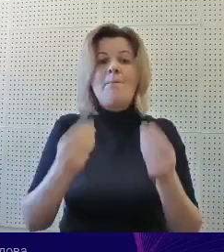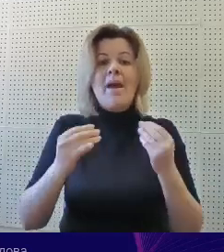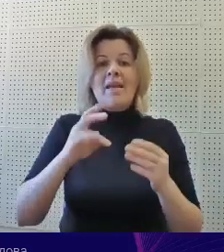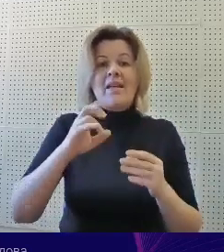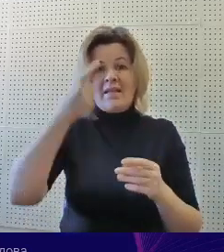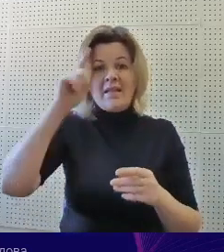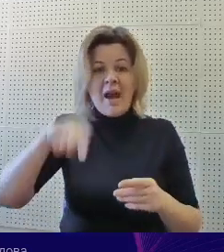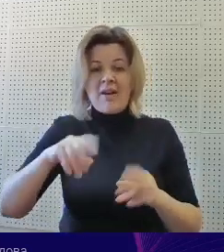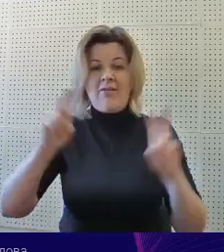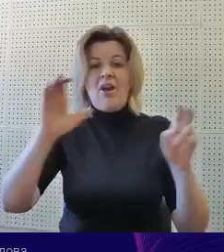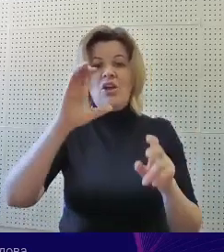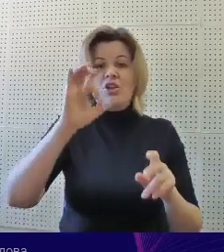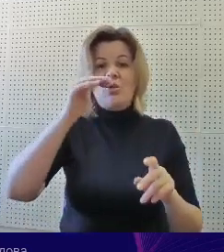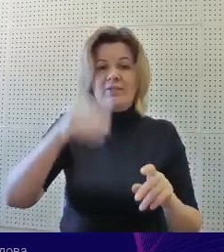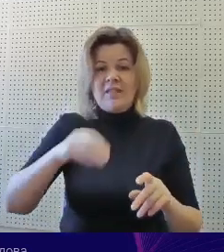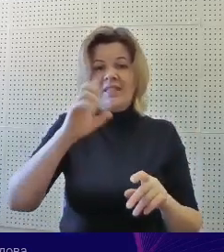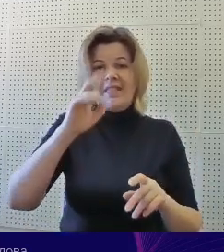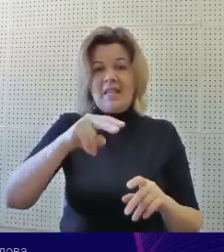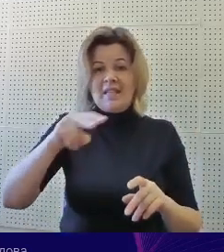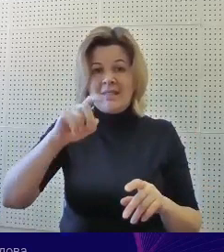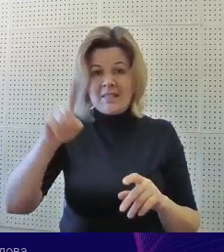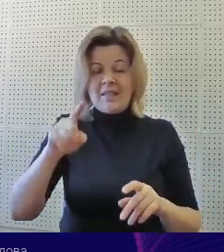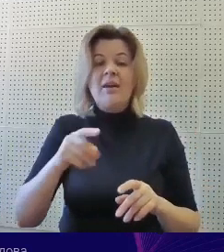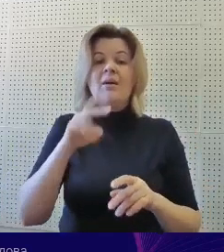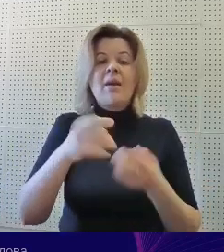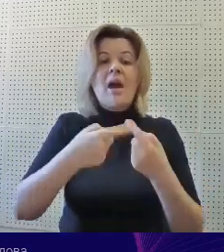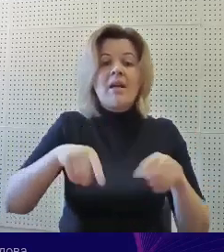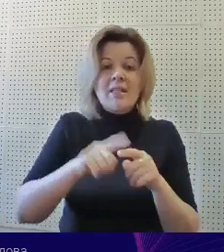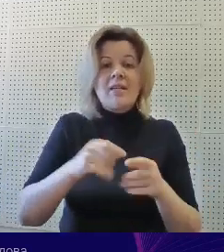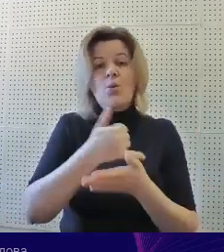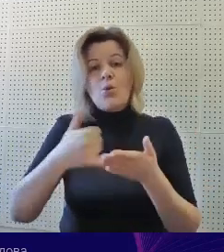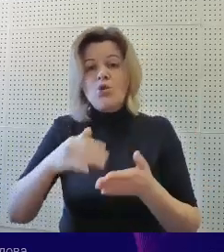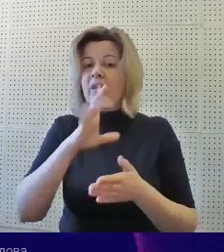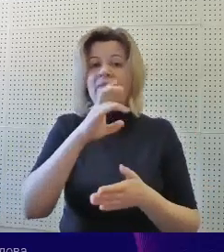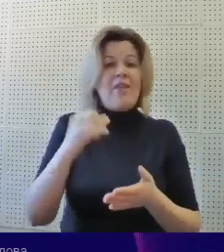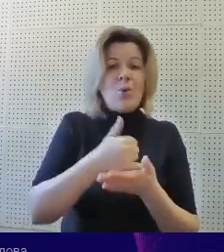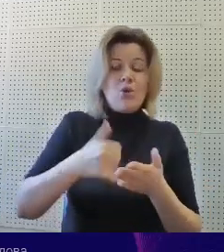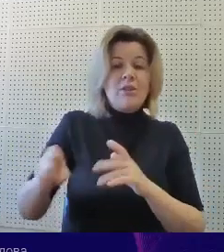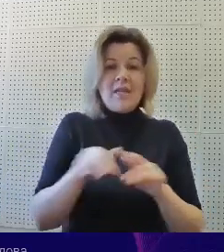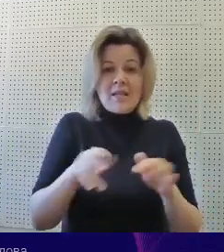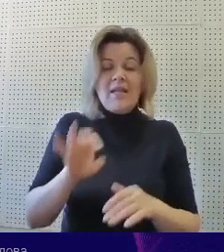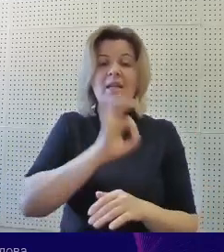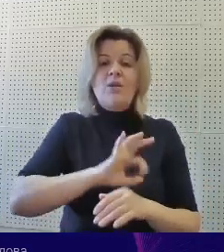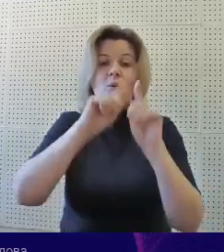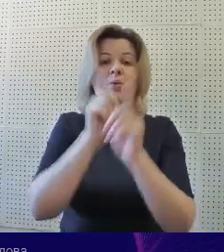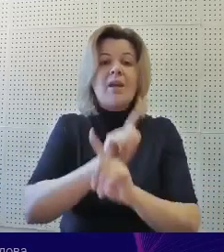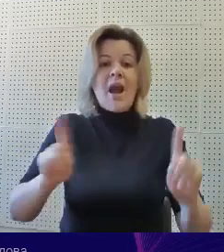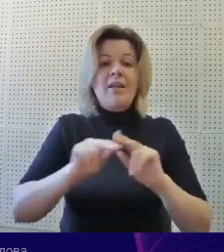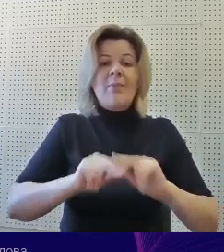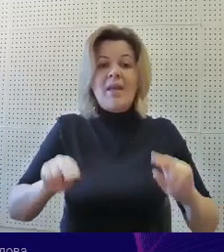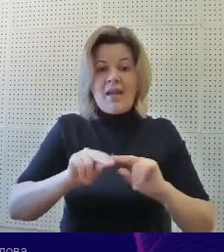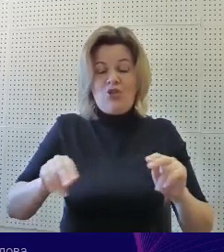для создания урочной и внеурочной деятельности используется уникальный методический